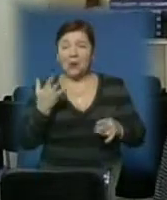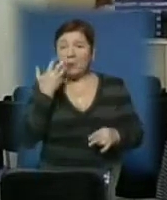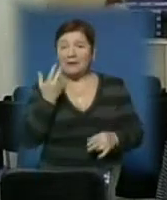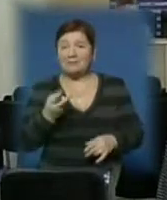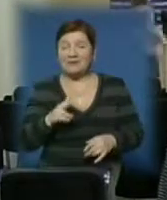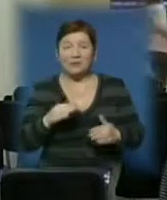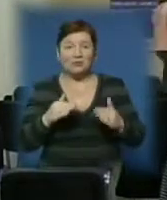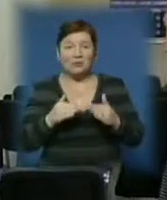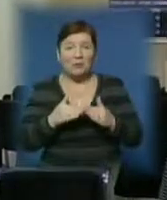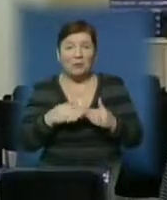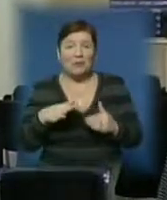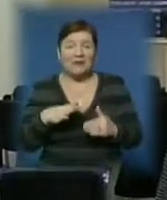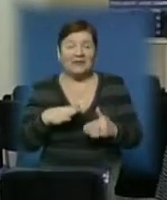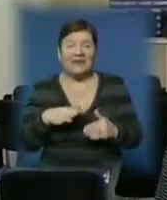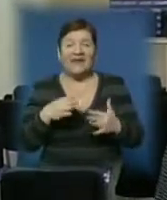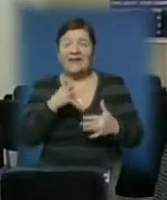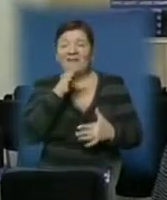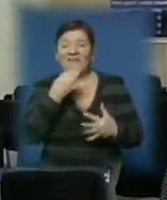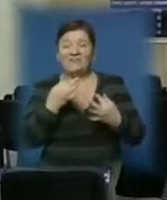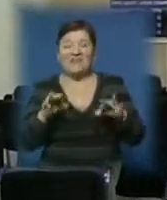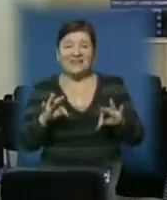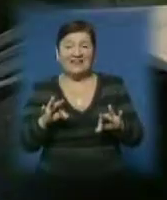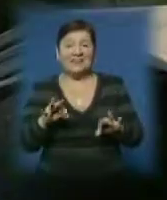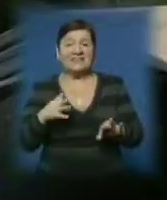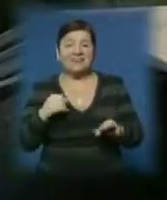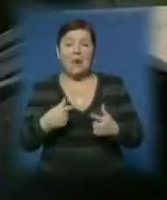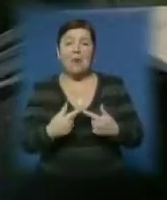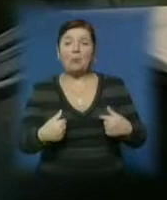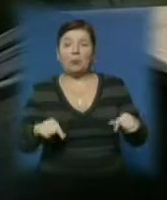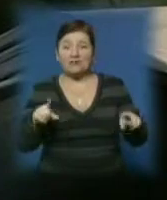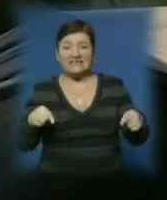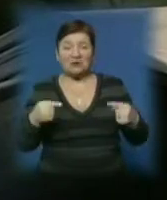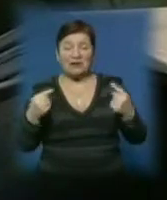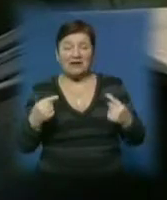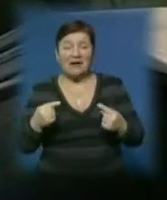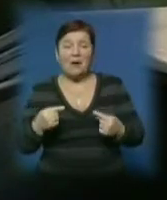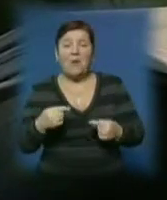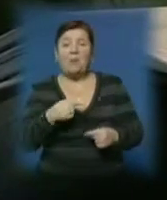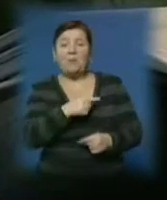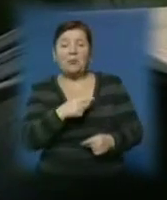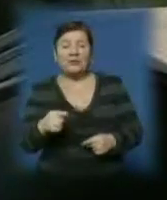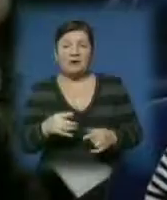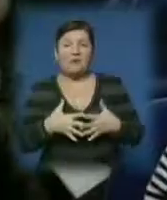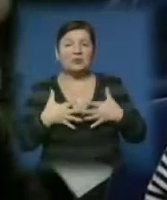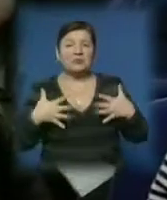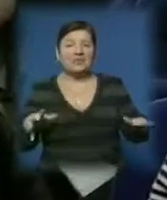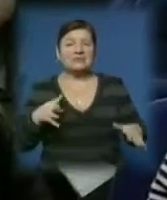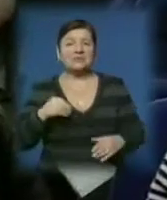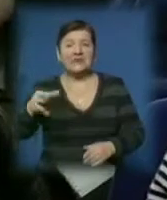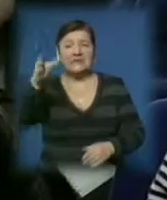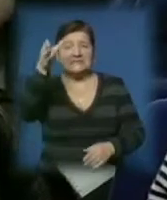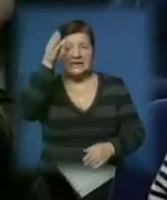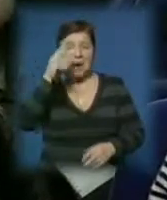в мене було багато війного часу, я вирішив створити свій блог». Протягом двох днів студенти медіашколи розширили свої знання про